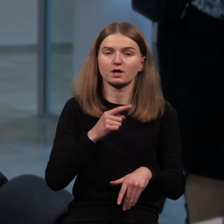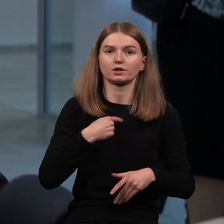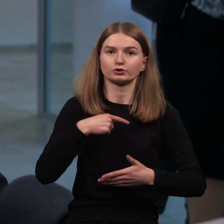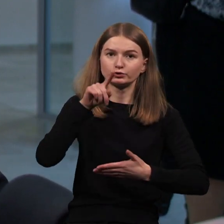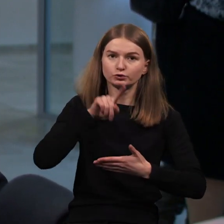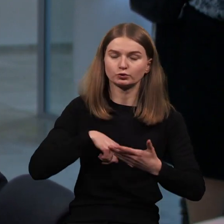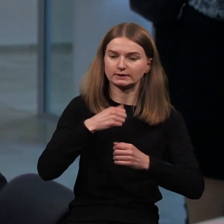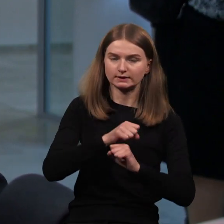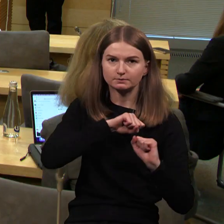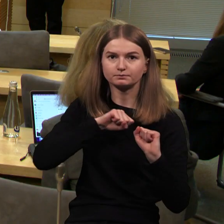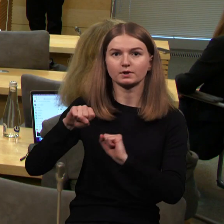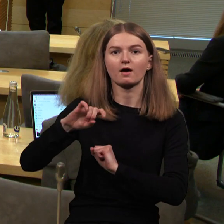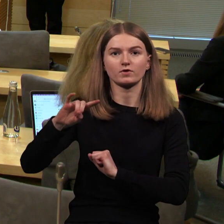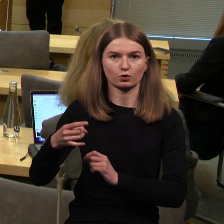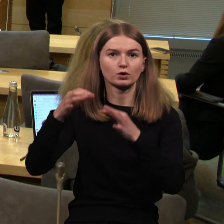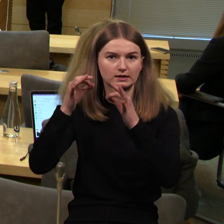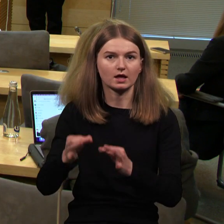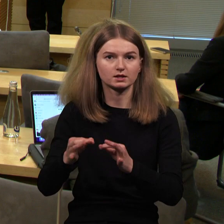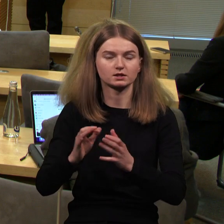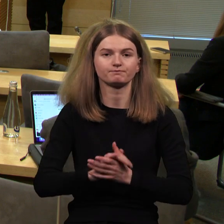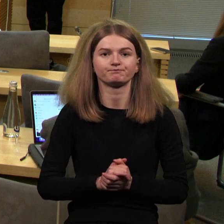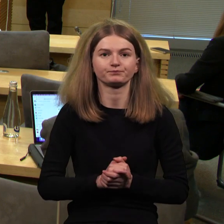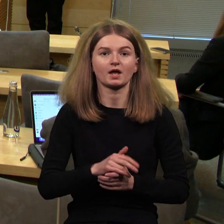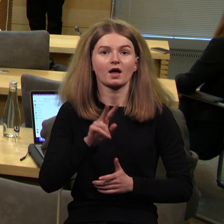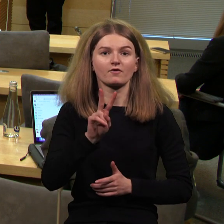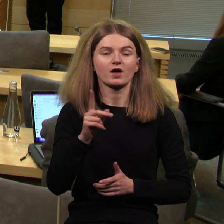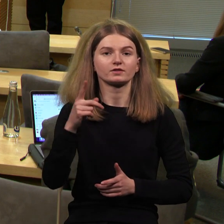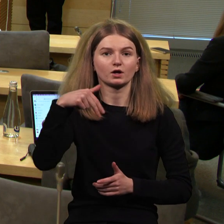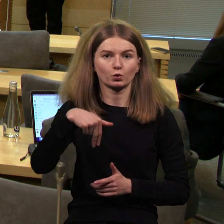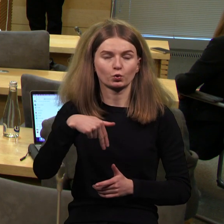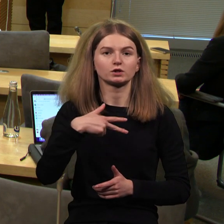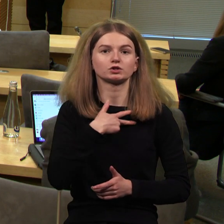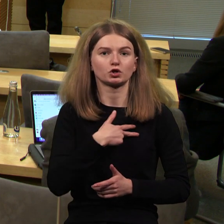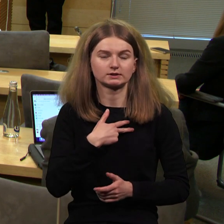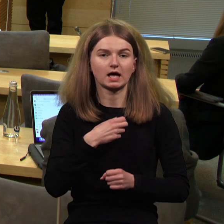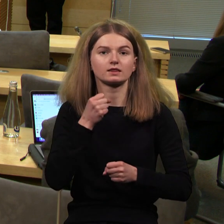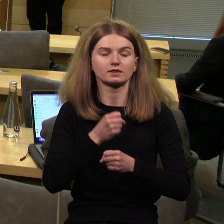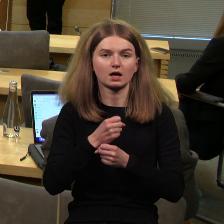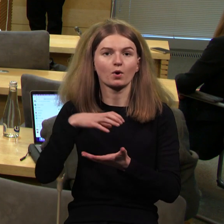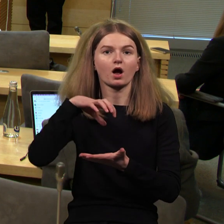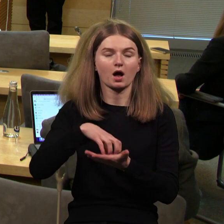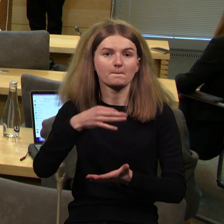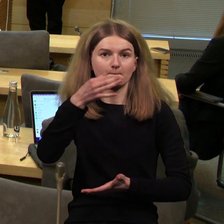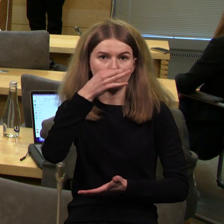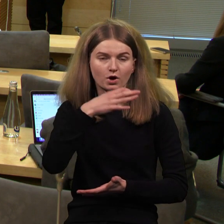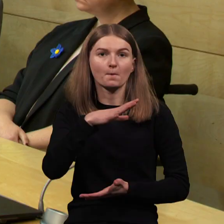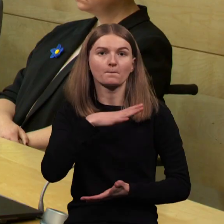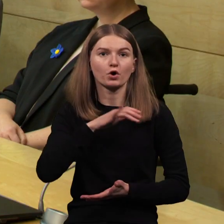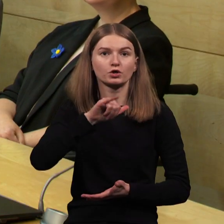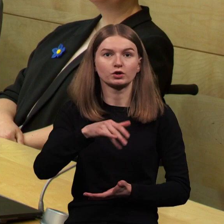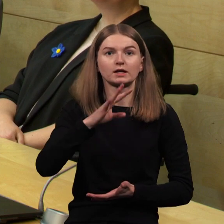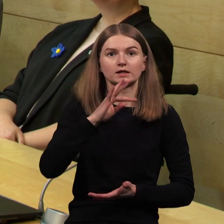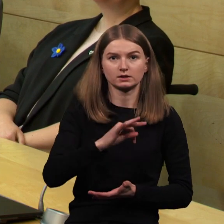vaikų teisės. Vytauto Didžio universiteto socialinio darbo katedros profesorius buvęs jungtinių tautų